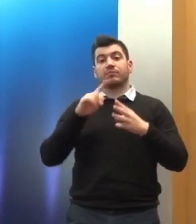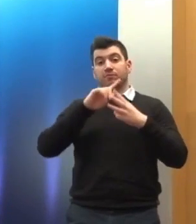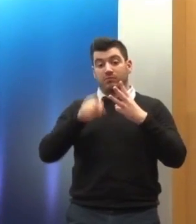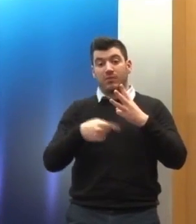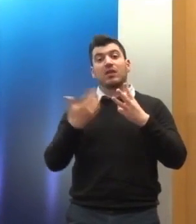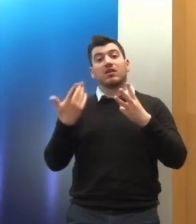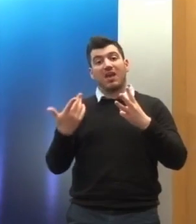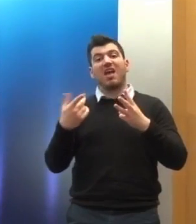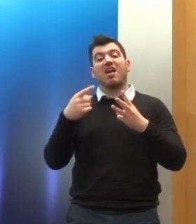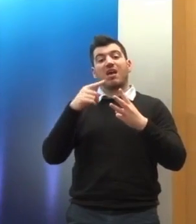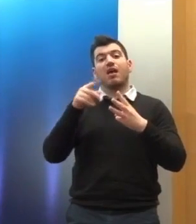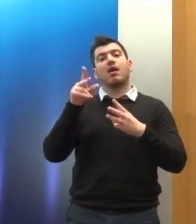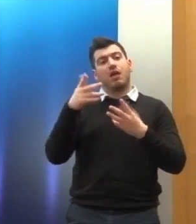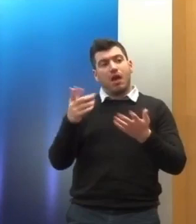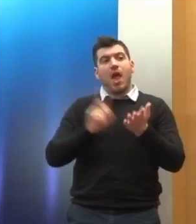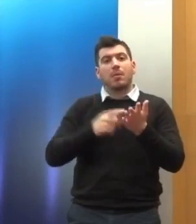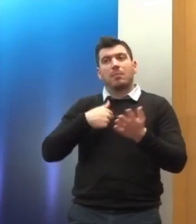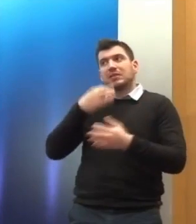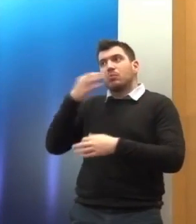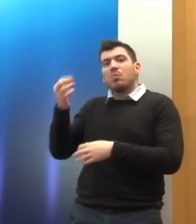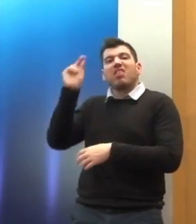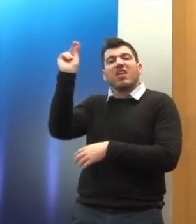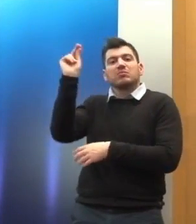ανάληψη δεσμεύσεων και παραδοχών.